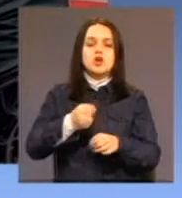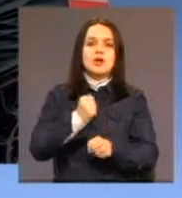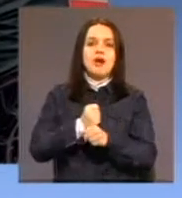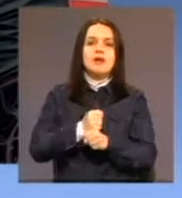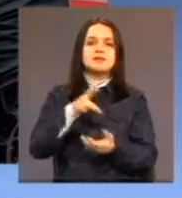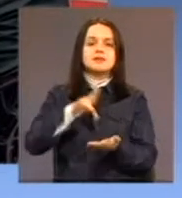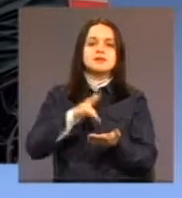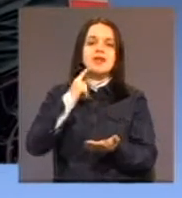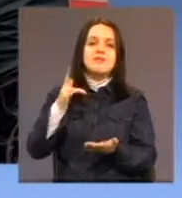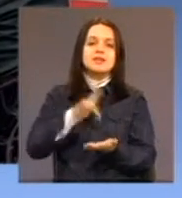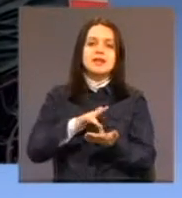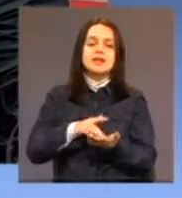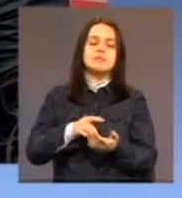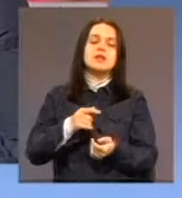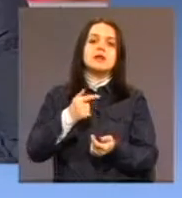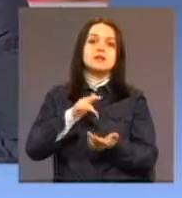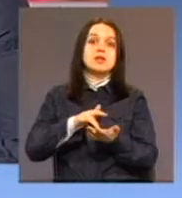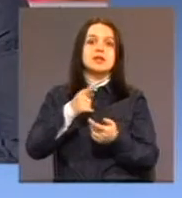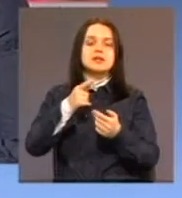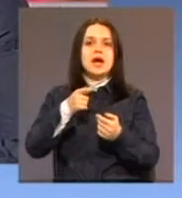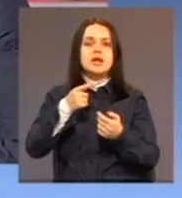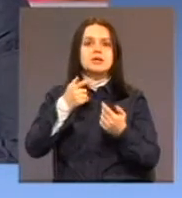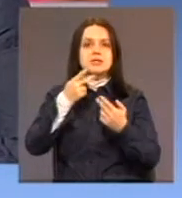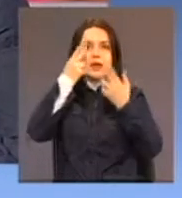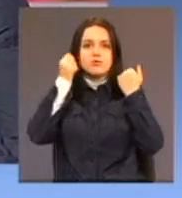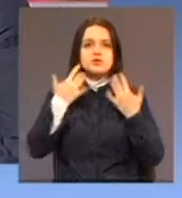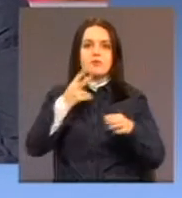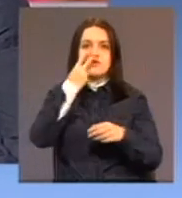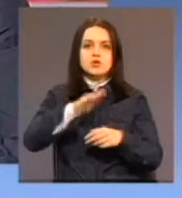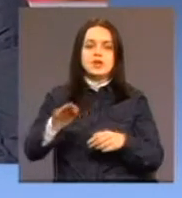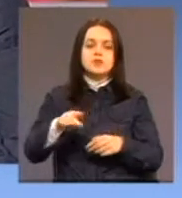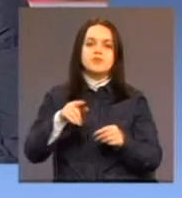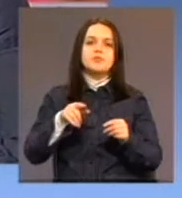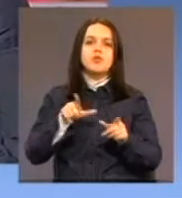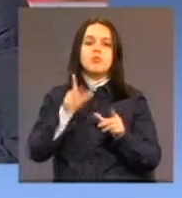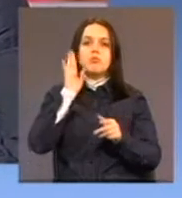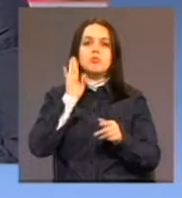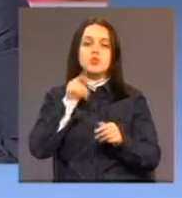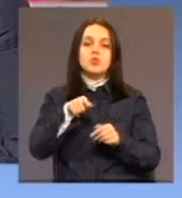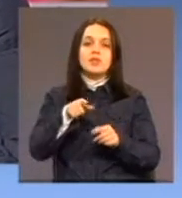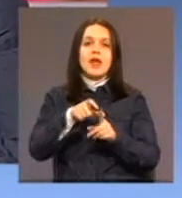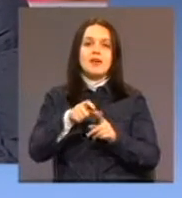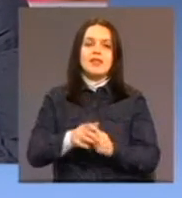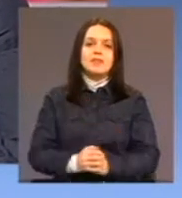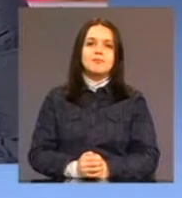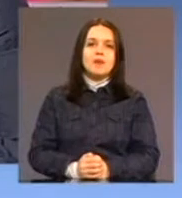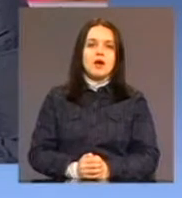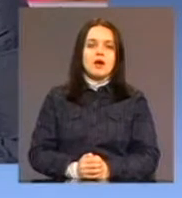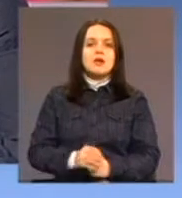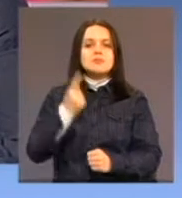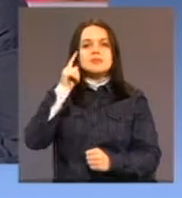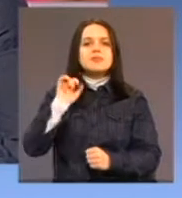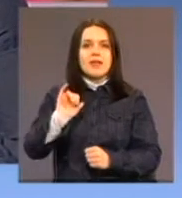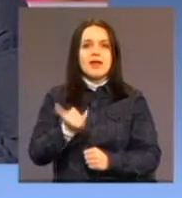djecu, odnosno dnevni centar? Mislim da jeste. Iako je u našoj opštini veoma aktivno